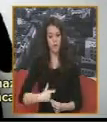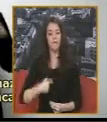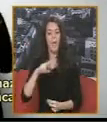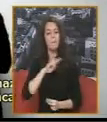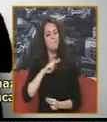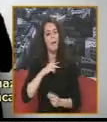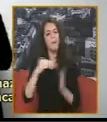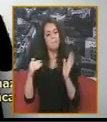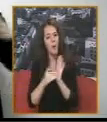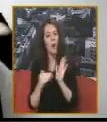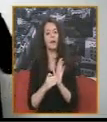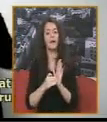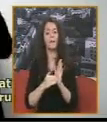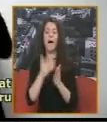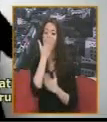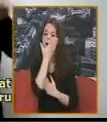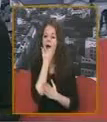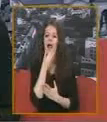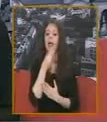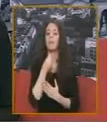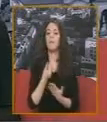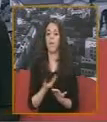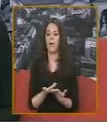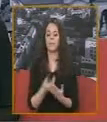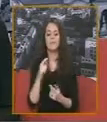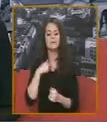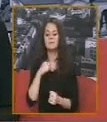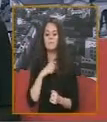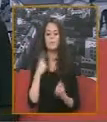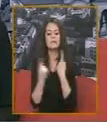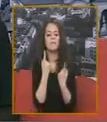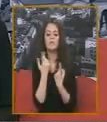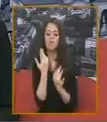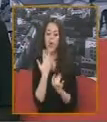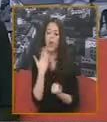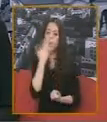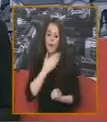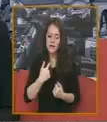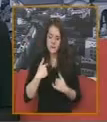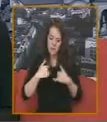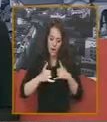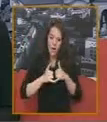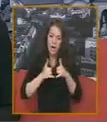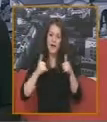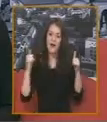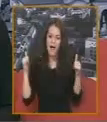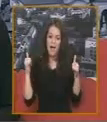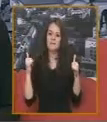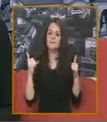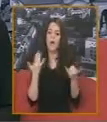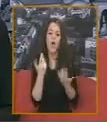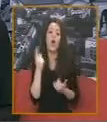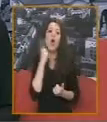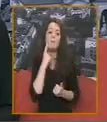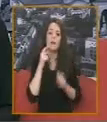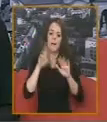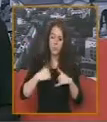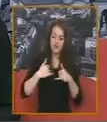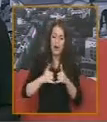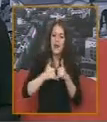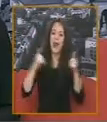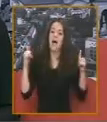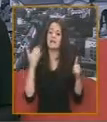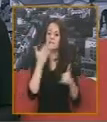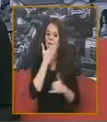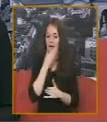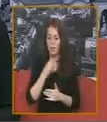lepotom Pitanje je samo koliko je uspeo da je razvije Odnosno koliko je imao prilike da je razvije E mi na ovaj način želimo